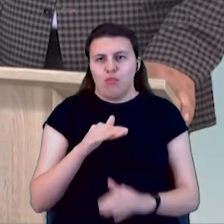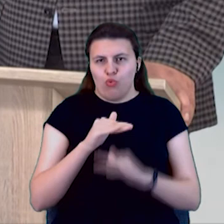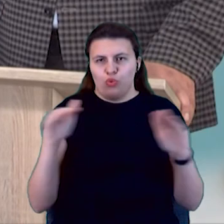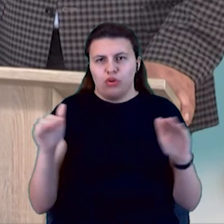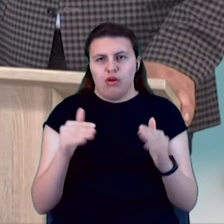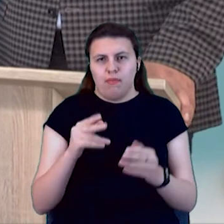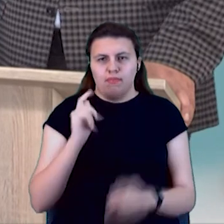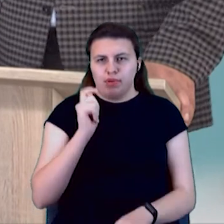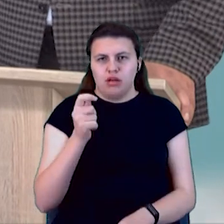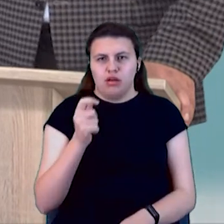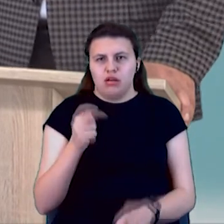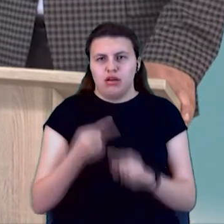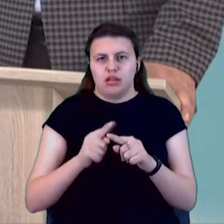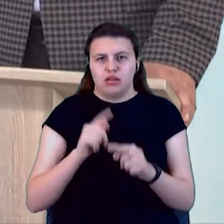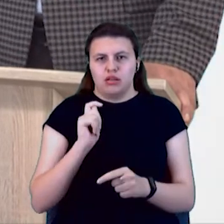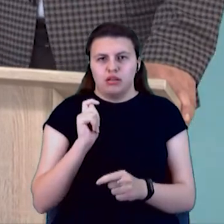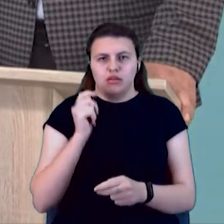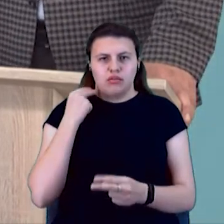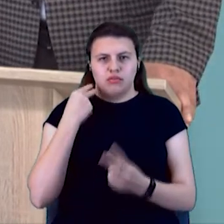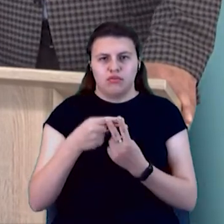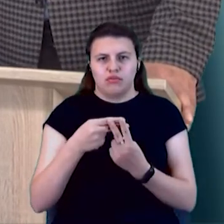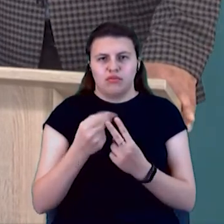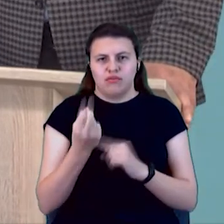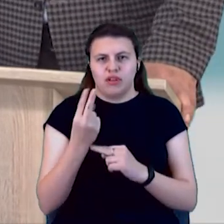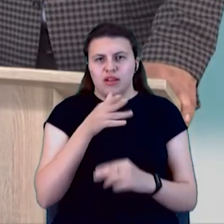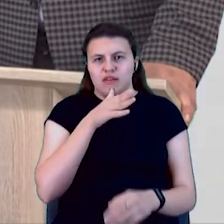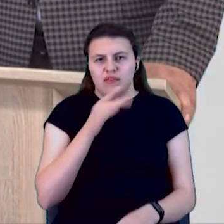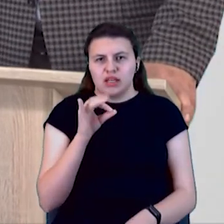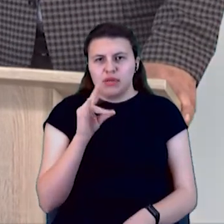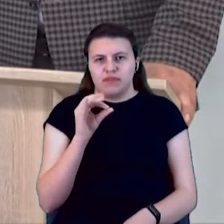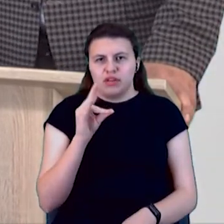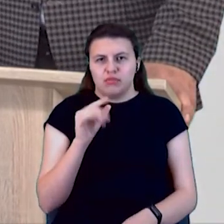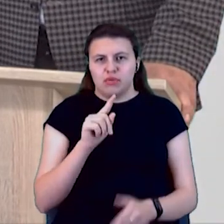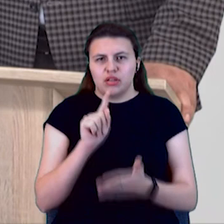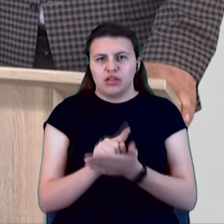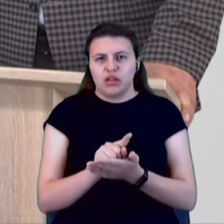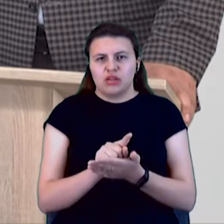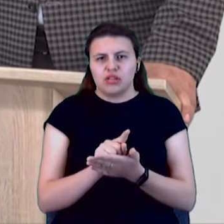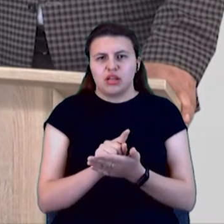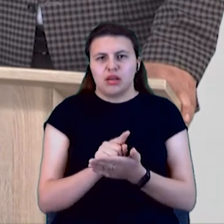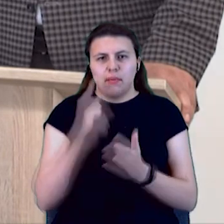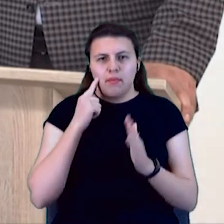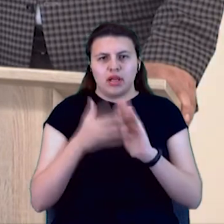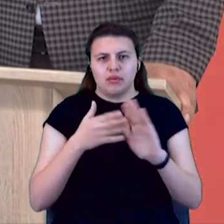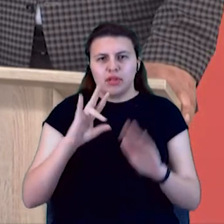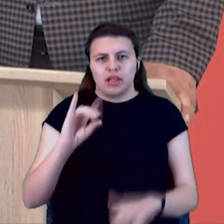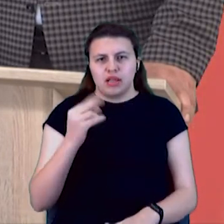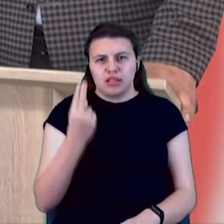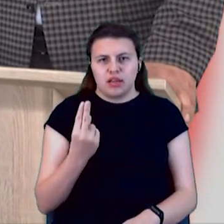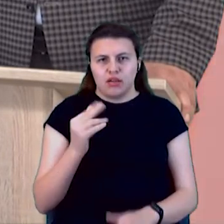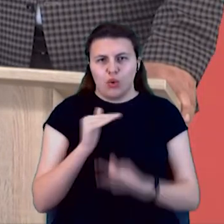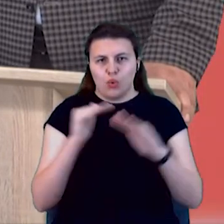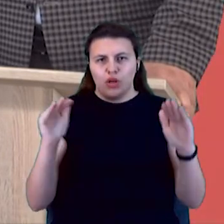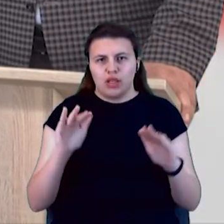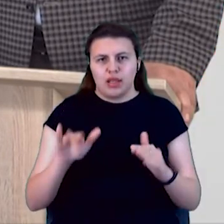получило цей срок? Владимир Іванович, ми маємо розуміти, що ми говоримо про різні рівні політики, національний рівень і містний рівень. Сьогодні